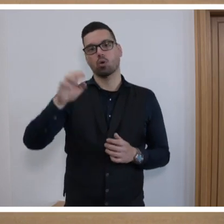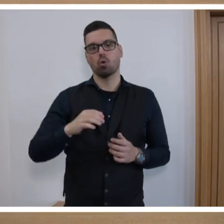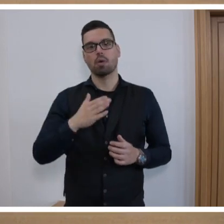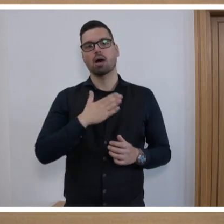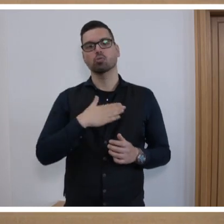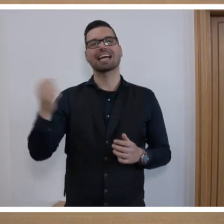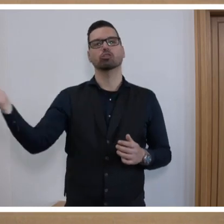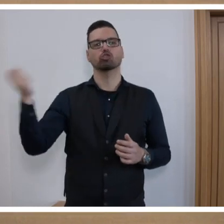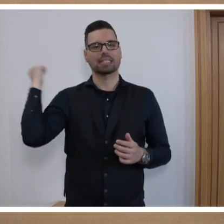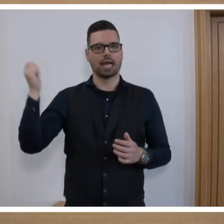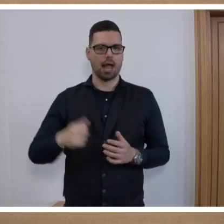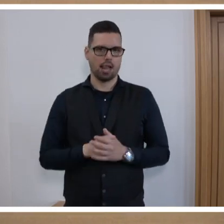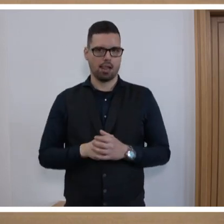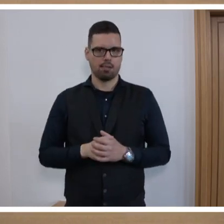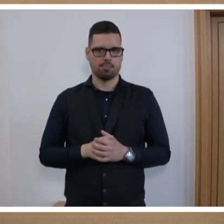unser Schicksal.